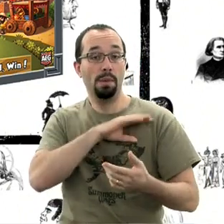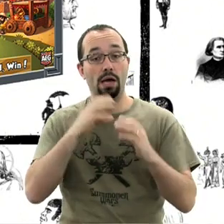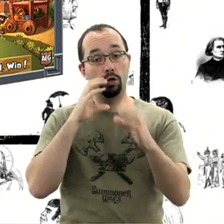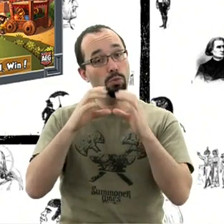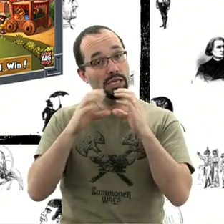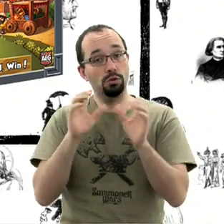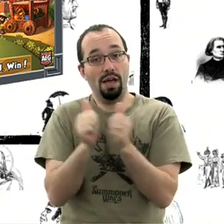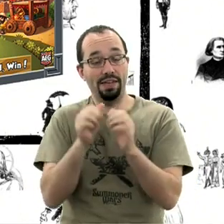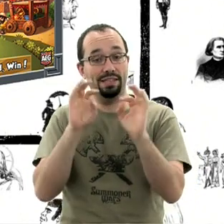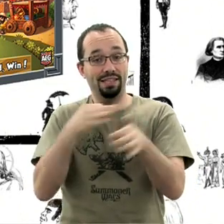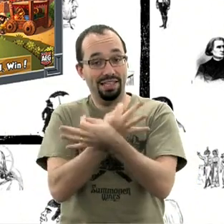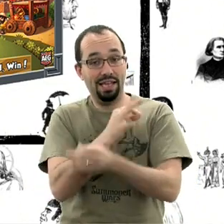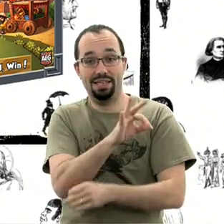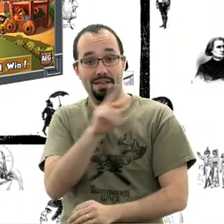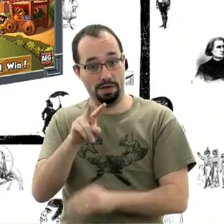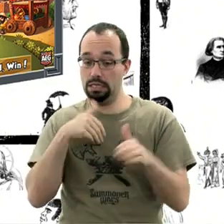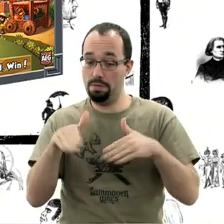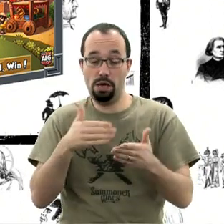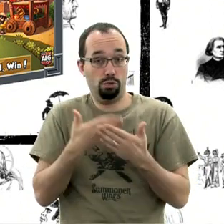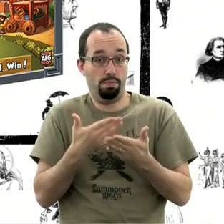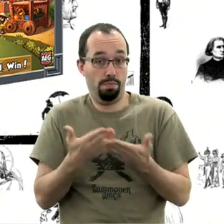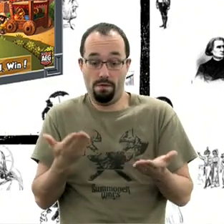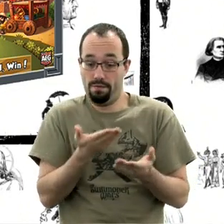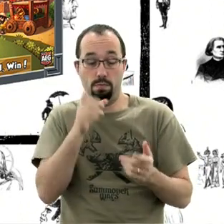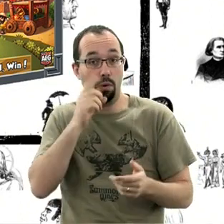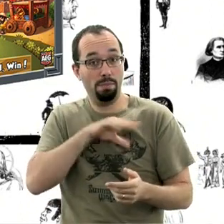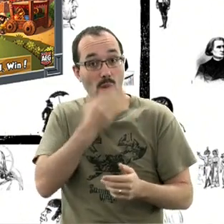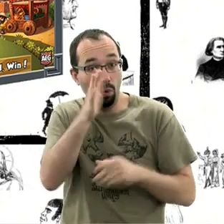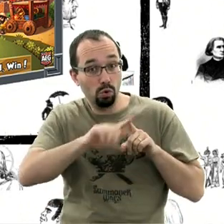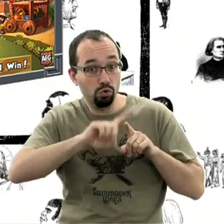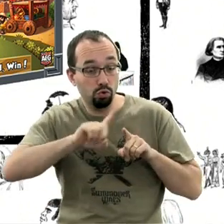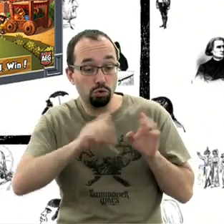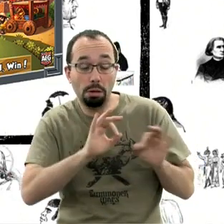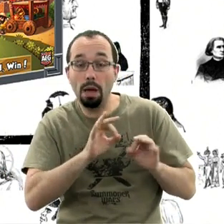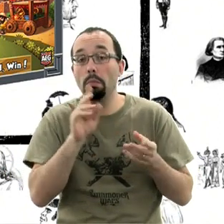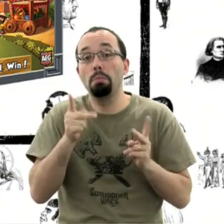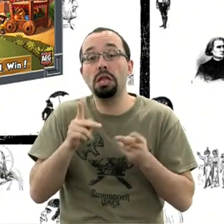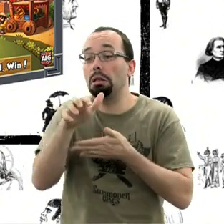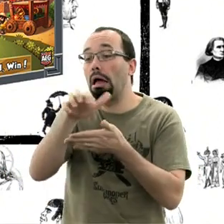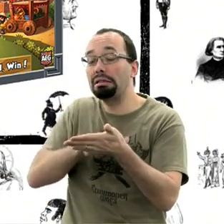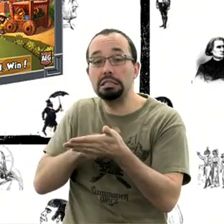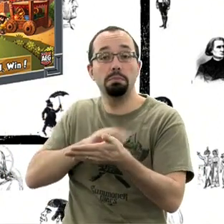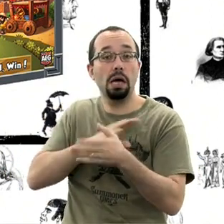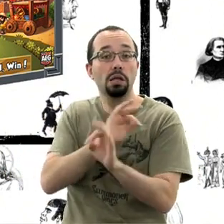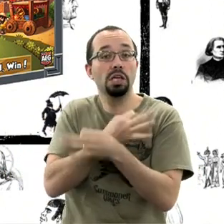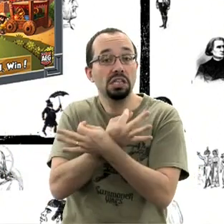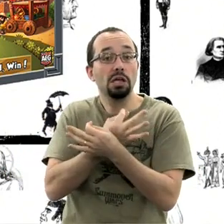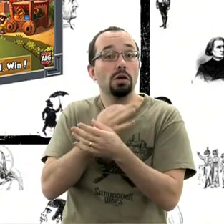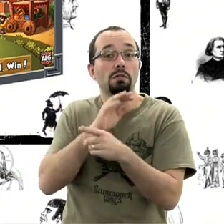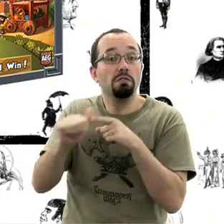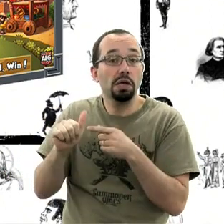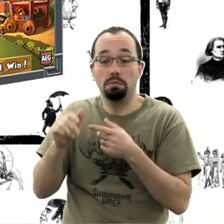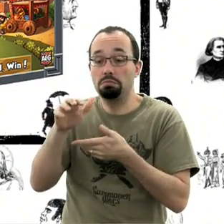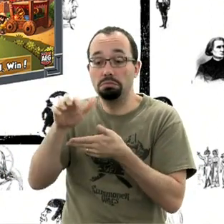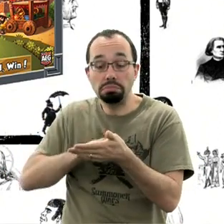passant par les Tric Trac TV fonctionne. Puisqu'à part ces Tric Trac TV, il n pas eu grand-chose là-dessus. Peut un article a été écrit par la bande de Tric Trac après avoir joué. Donc, ça